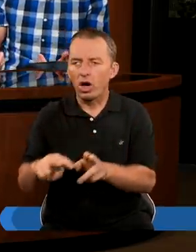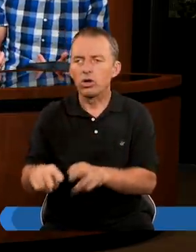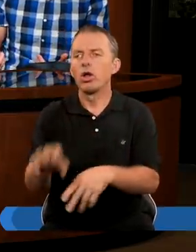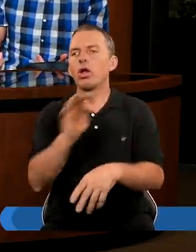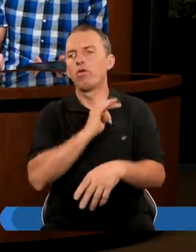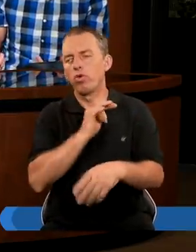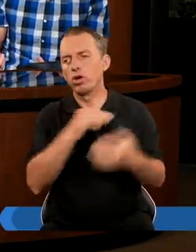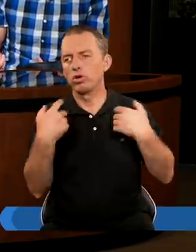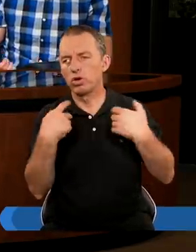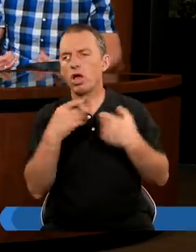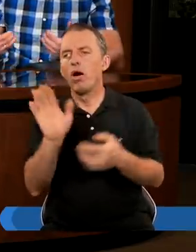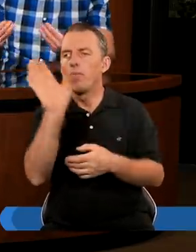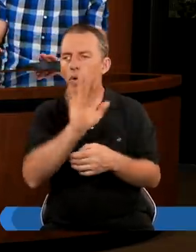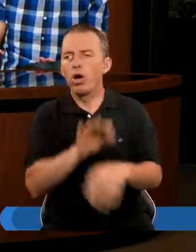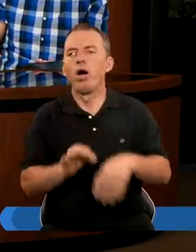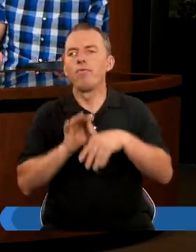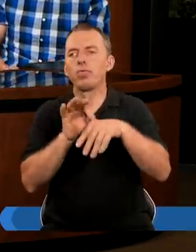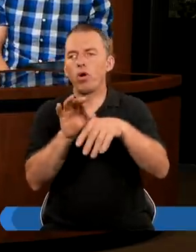Nie